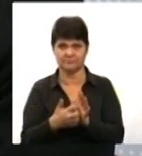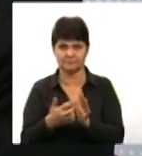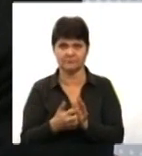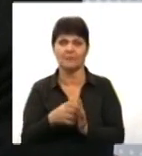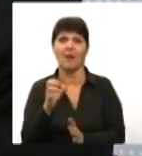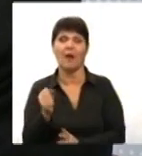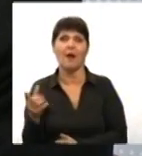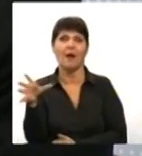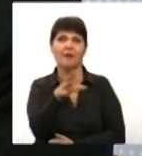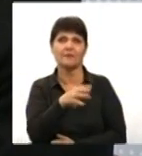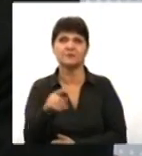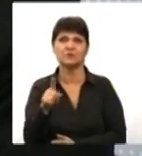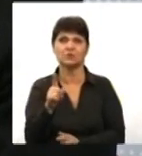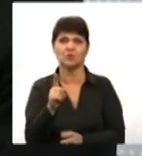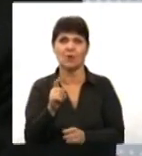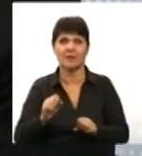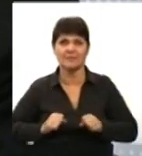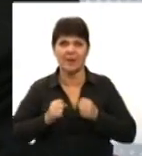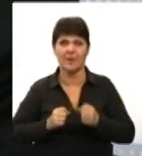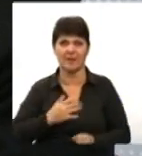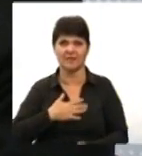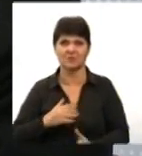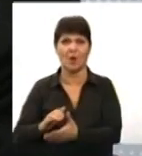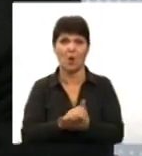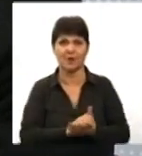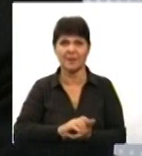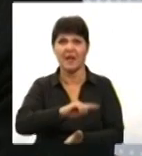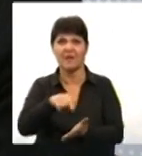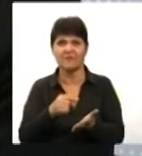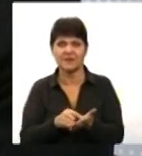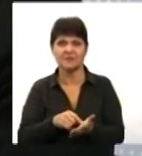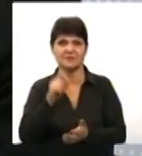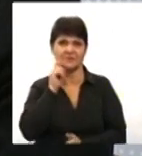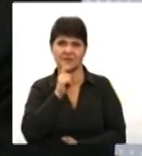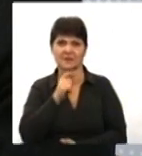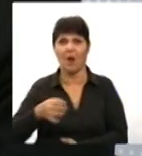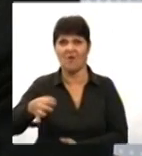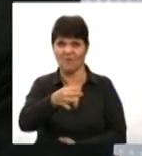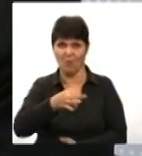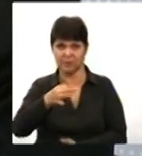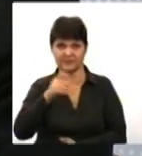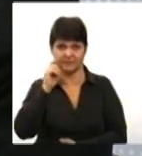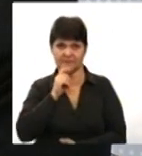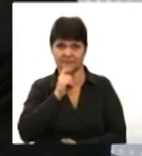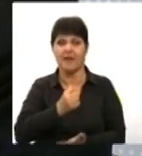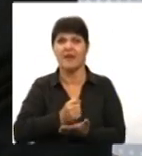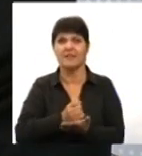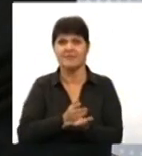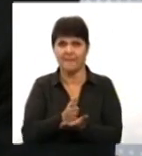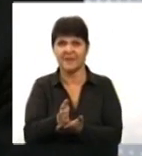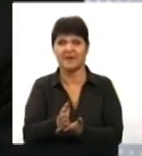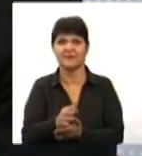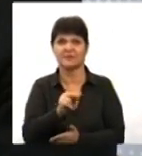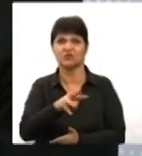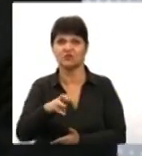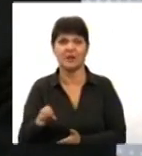що намагається робити наша організація, зокрема і в місті Вінниці, і в області, звичайно, воно ж направлене не тільки для членів